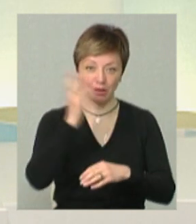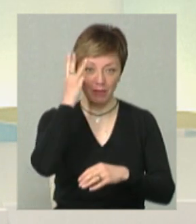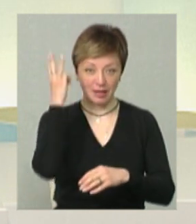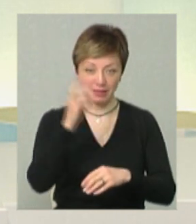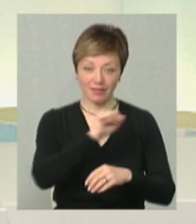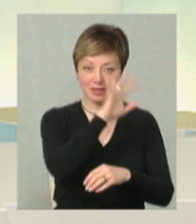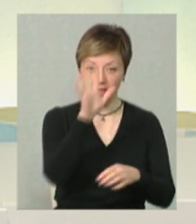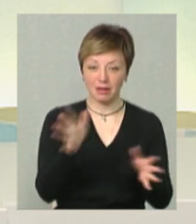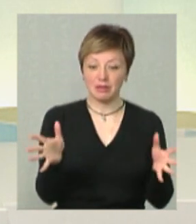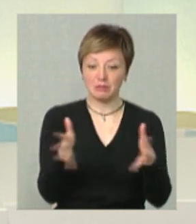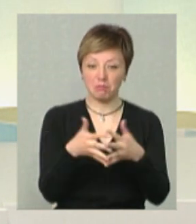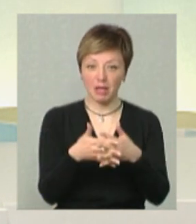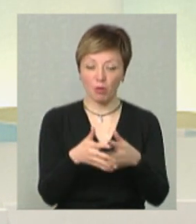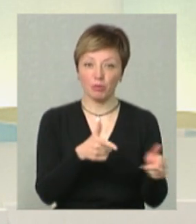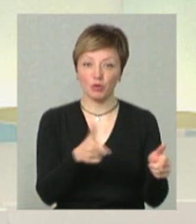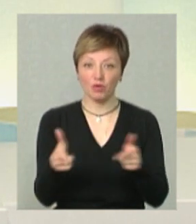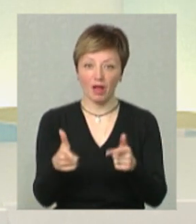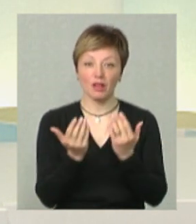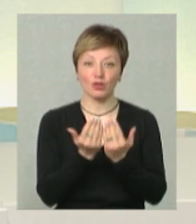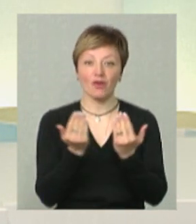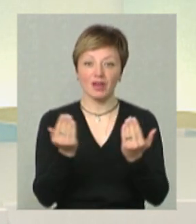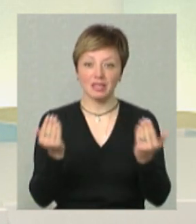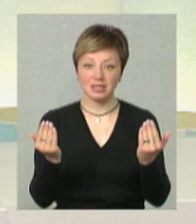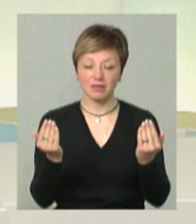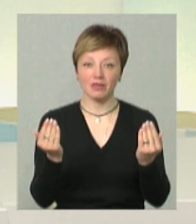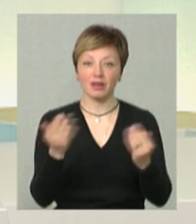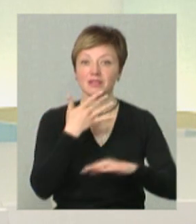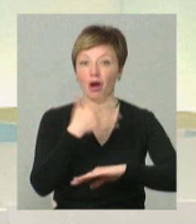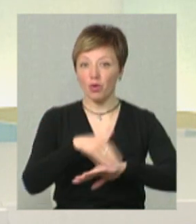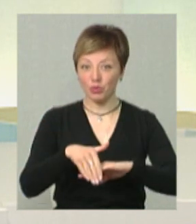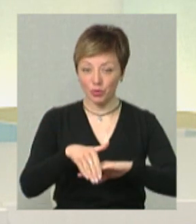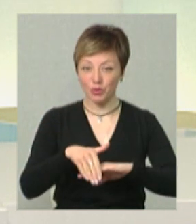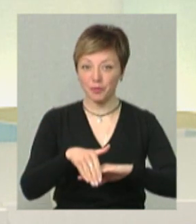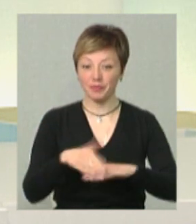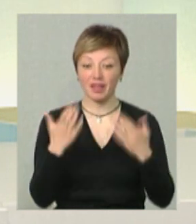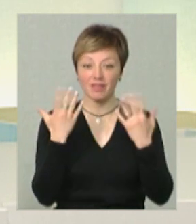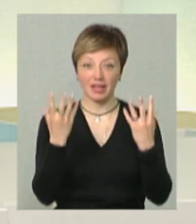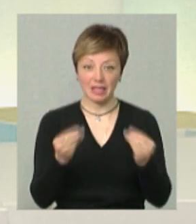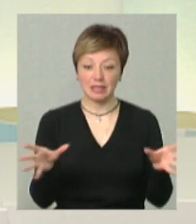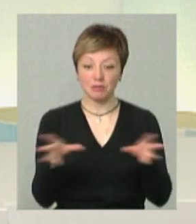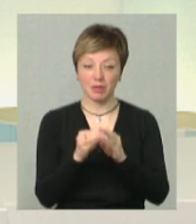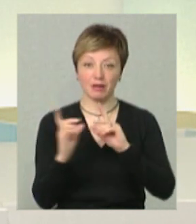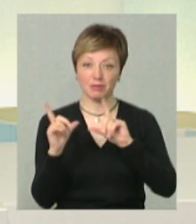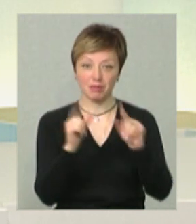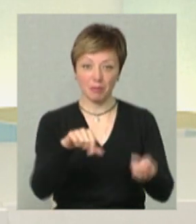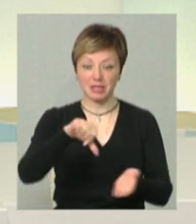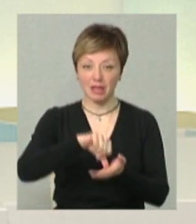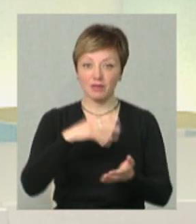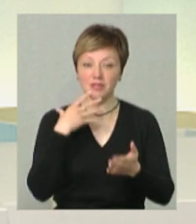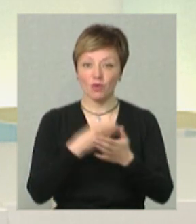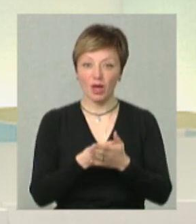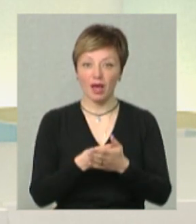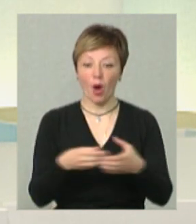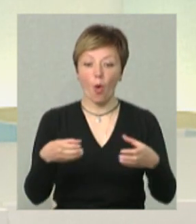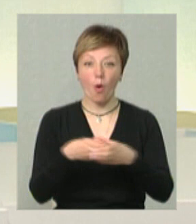весільного бренду, вони спільно підготувалися до виставки в Барселоні, якраз на вихідних вони спільно представили свої